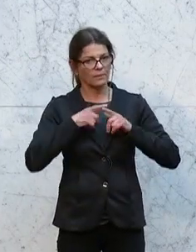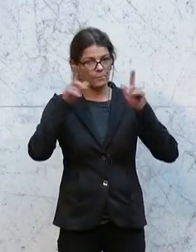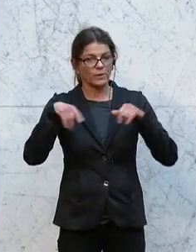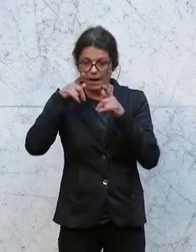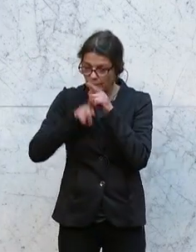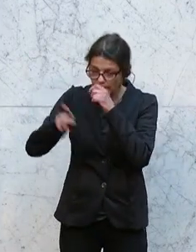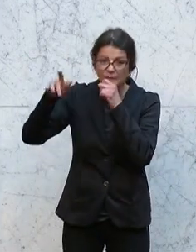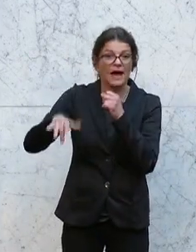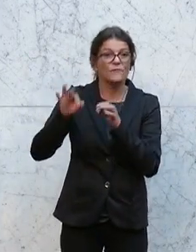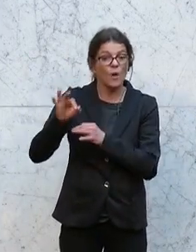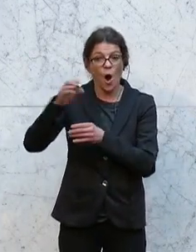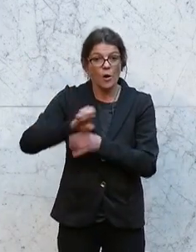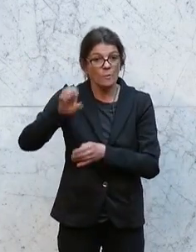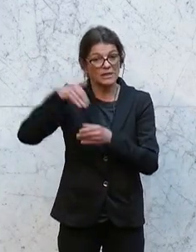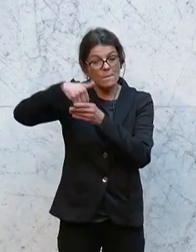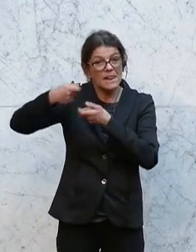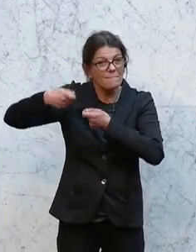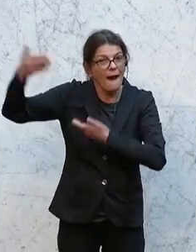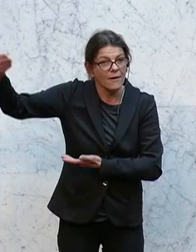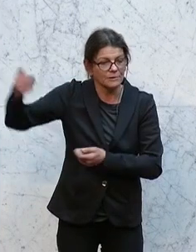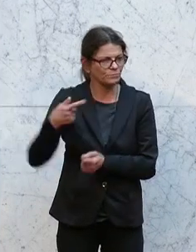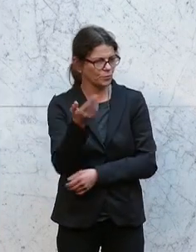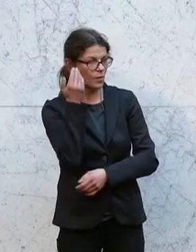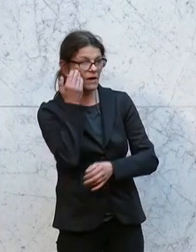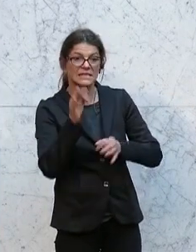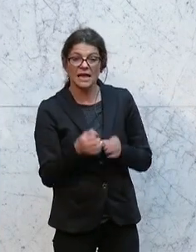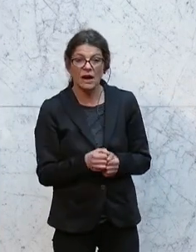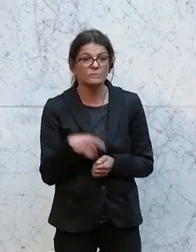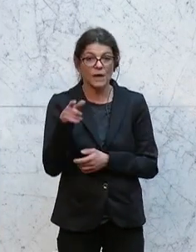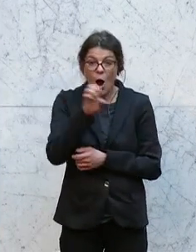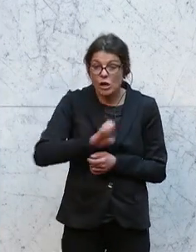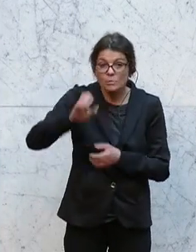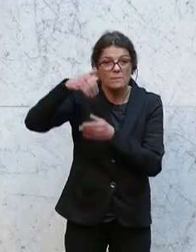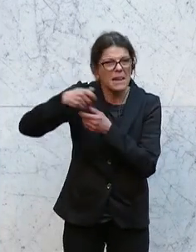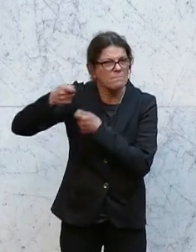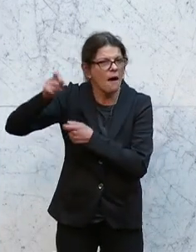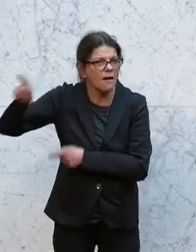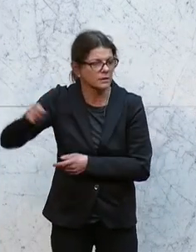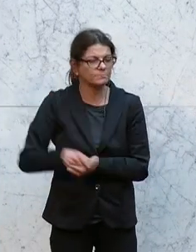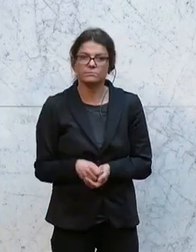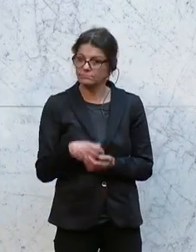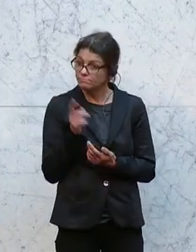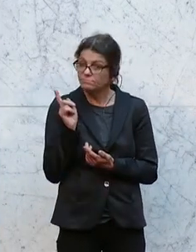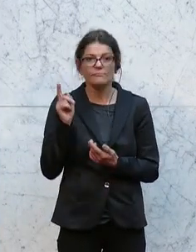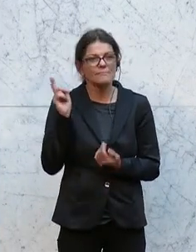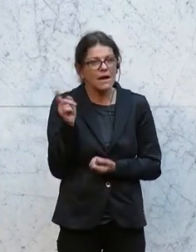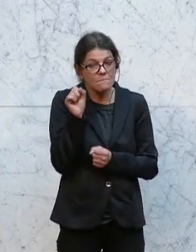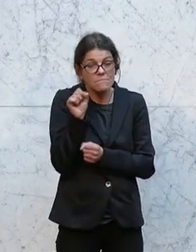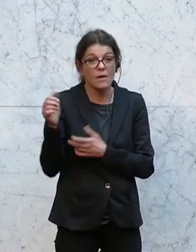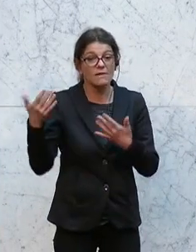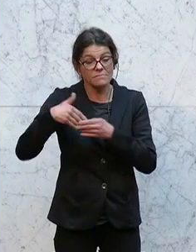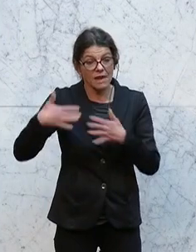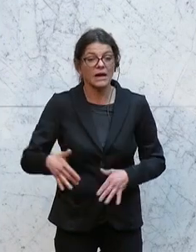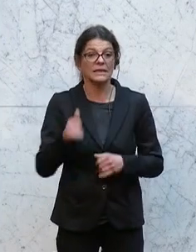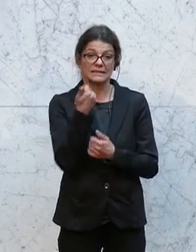zum europäischen Binnenmarkt. Und Sie wissen ganz genau, dieser europäische Binnenmarkt, wenn er verwirklicht ist, hat das Potenzial, 600 Milliarden